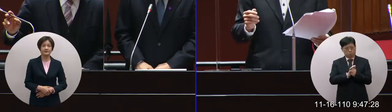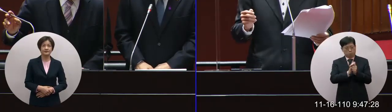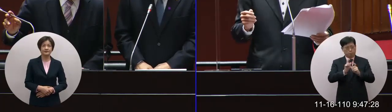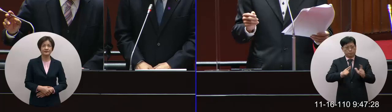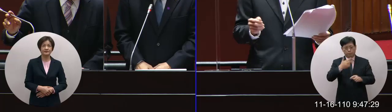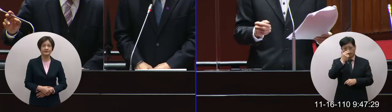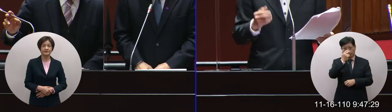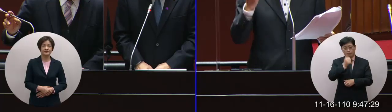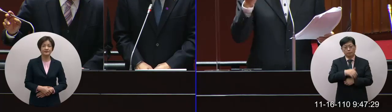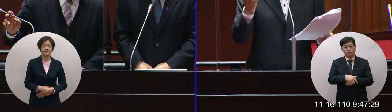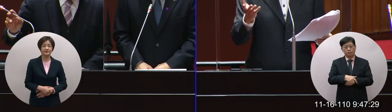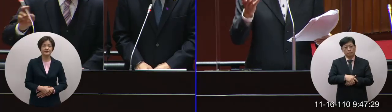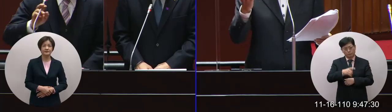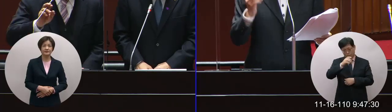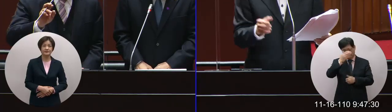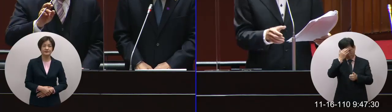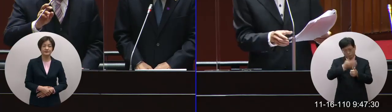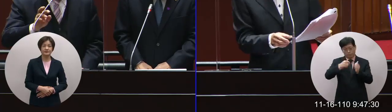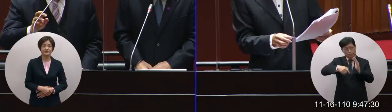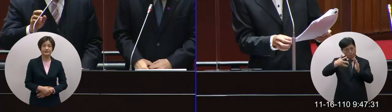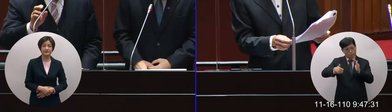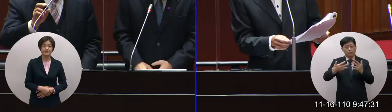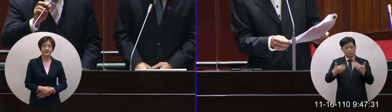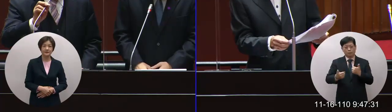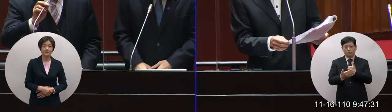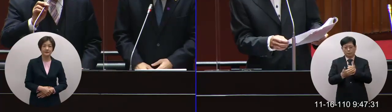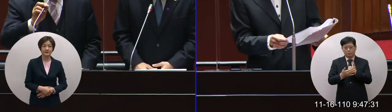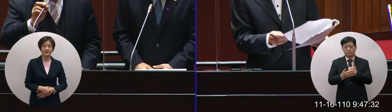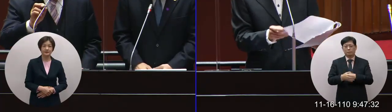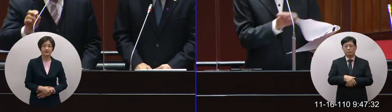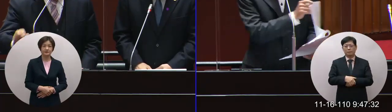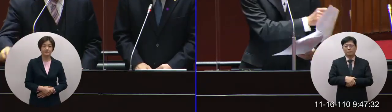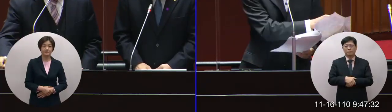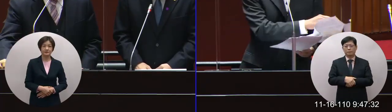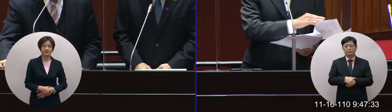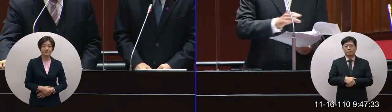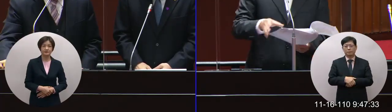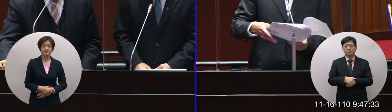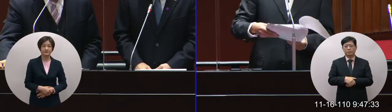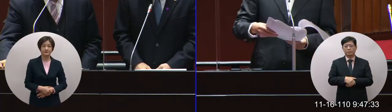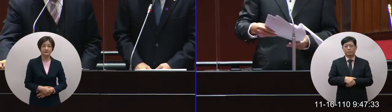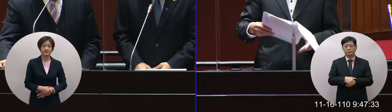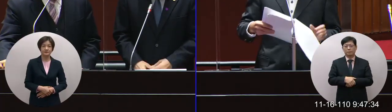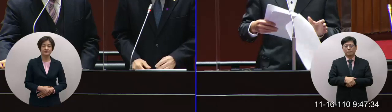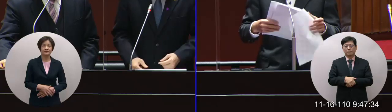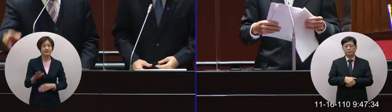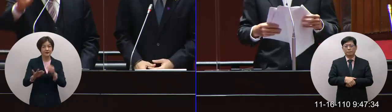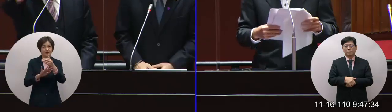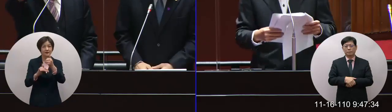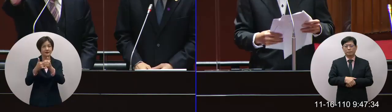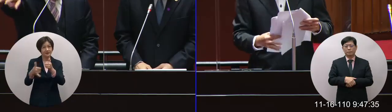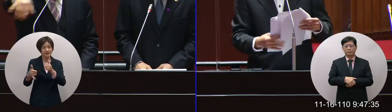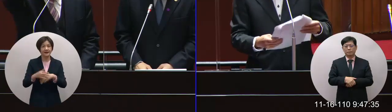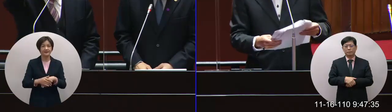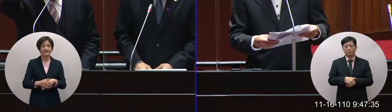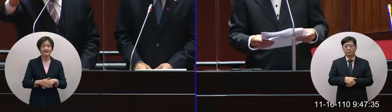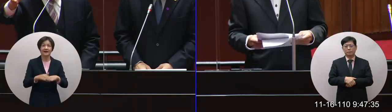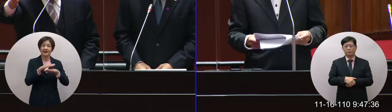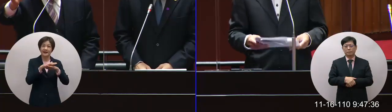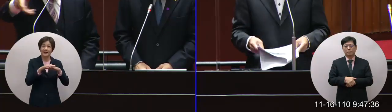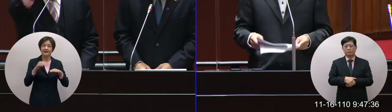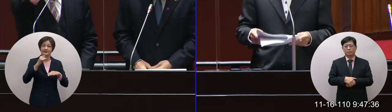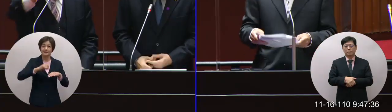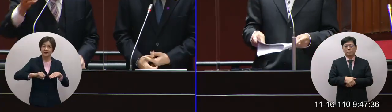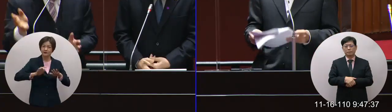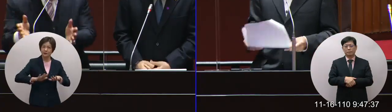非常便利的所以這個也請院長能多多協助多多幫忙啊委員安坑發展很